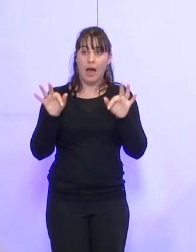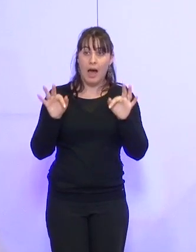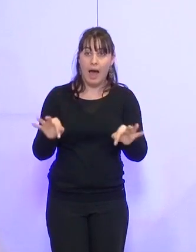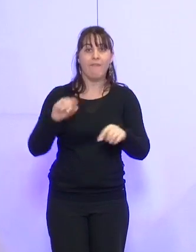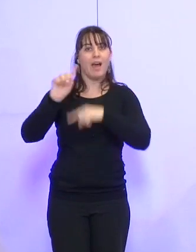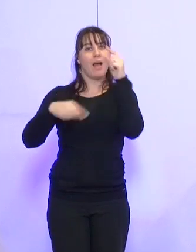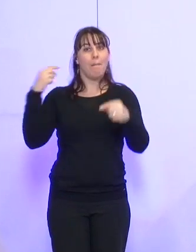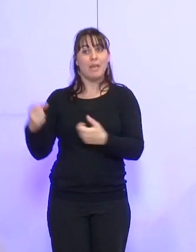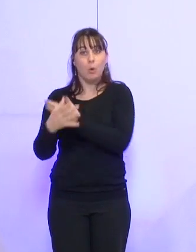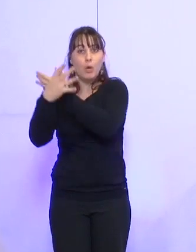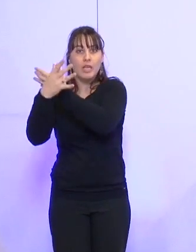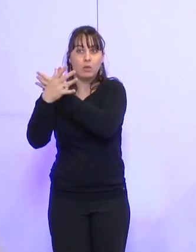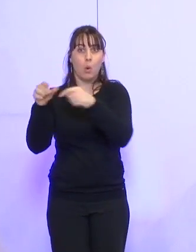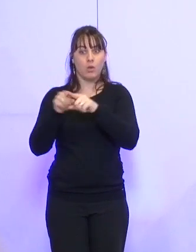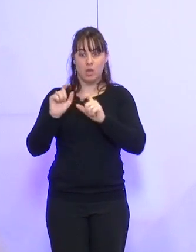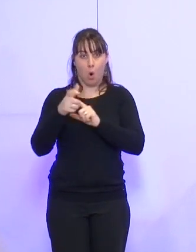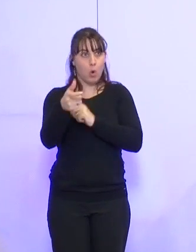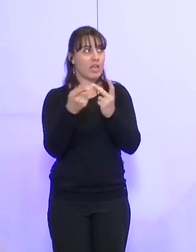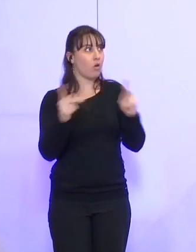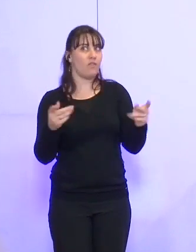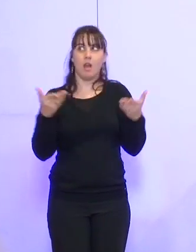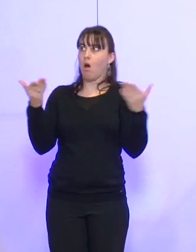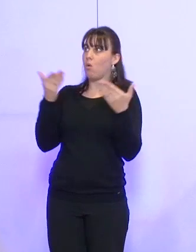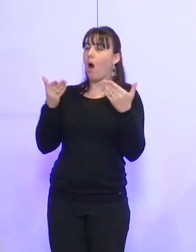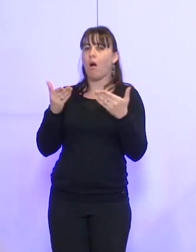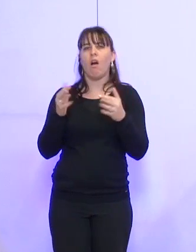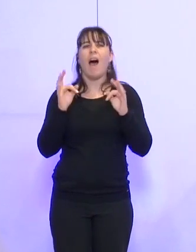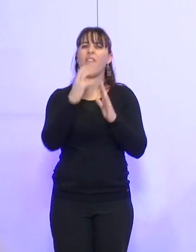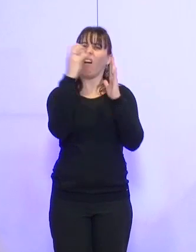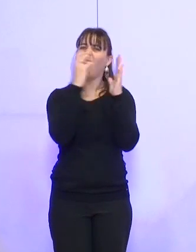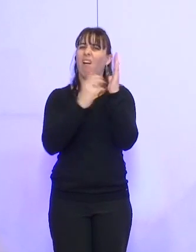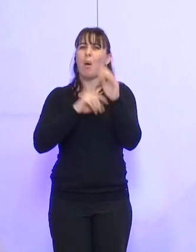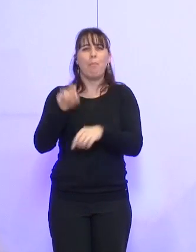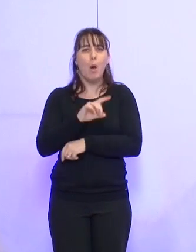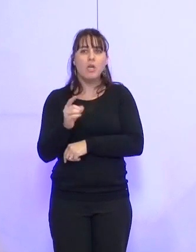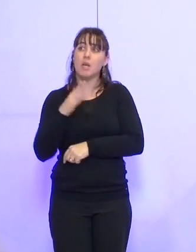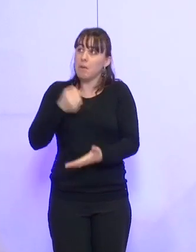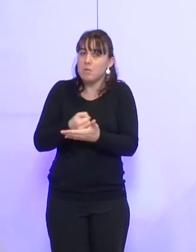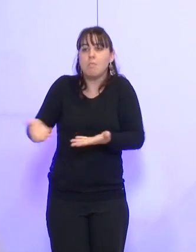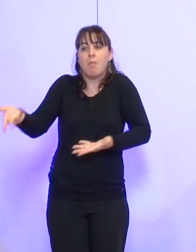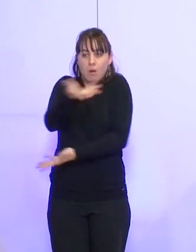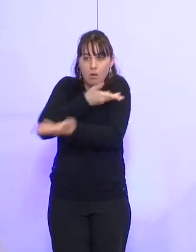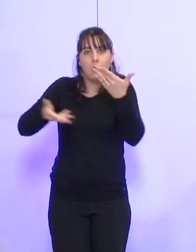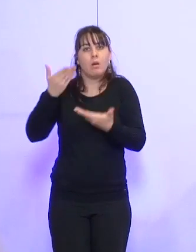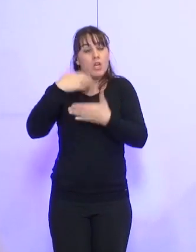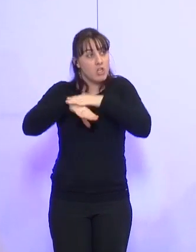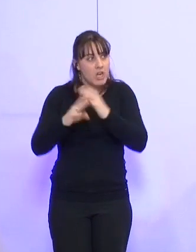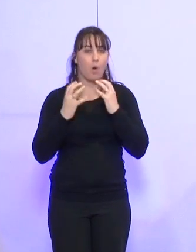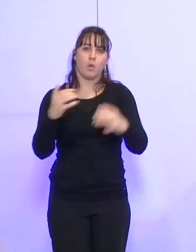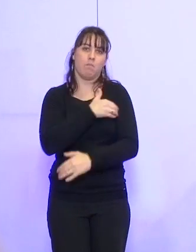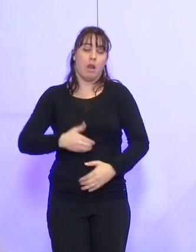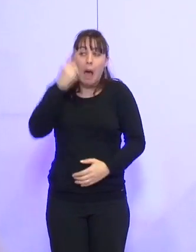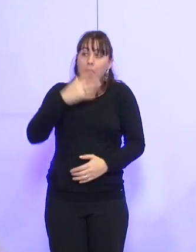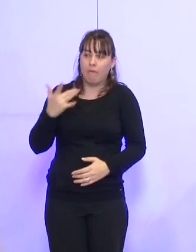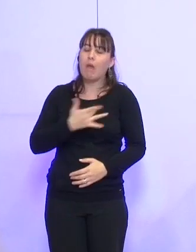métropolisation et les incidences pour la ville, sans forcément qu y de délibération, mais au moins pour qu'on puisse en discuter au niveau du conseil municipal. Il nous semble que ce serait